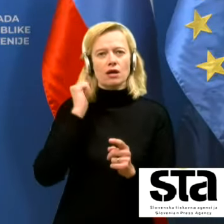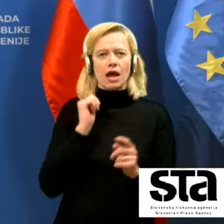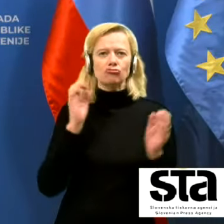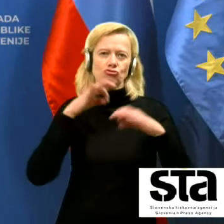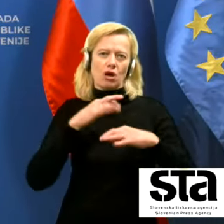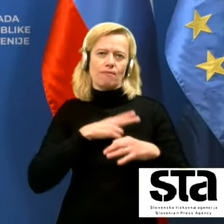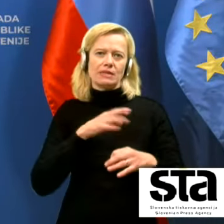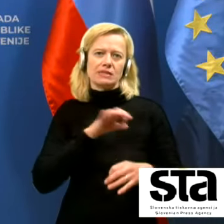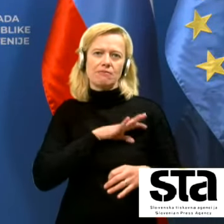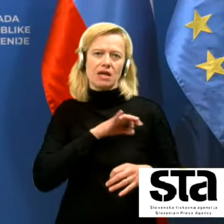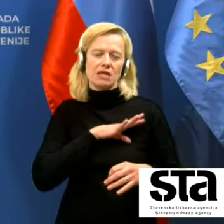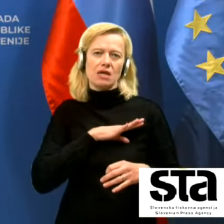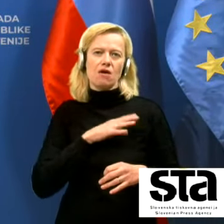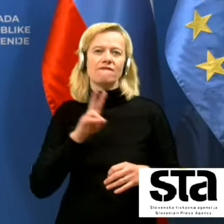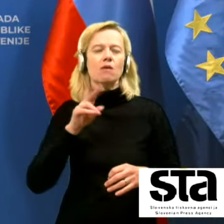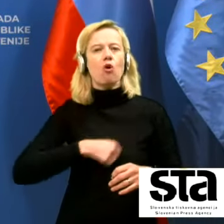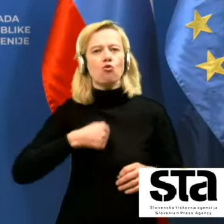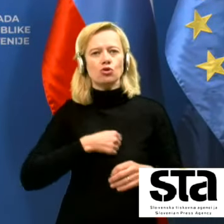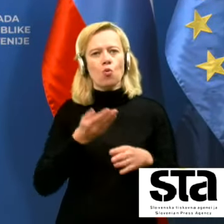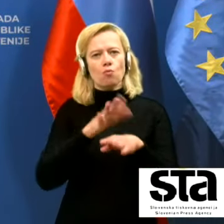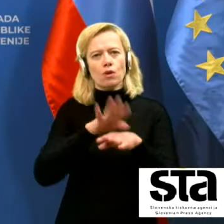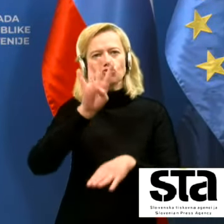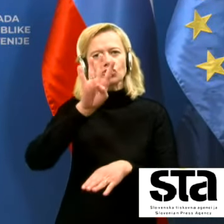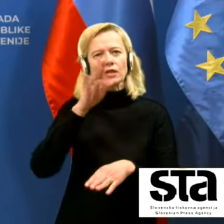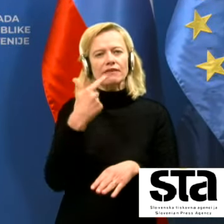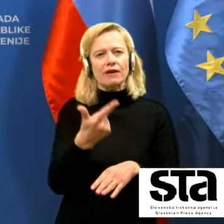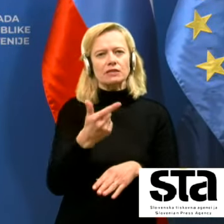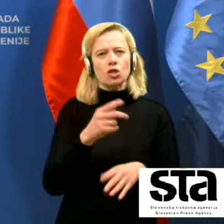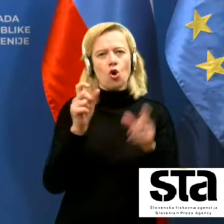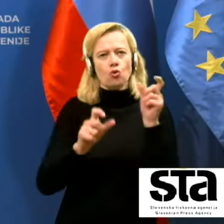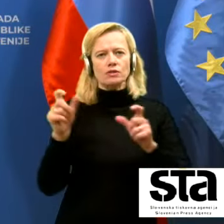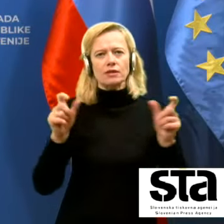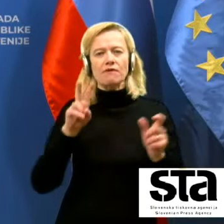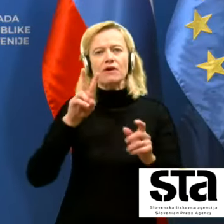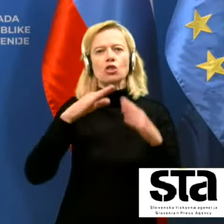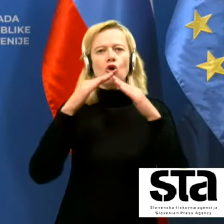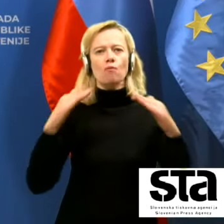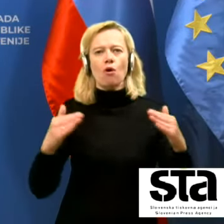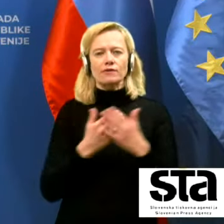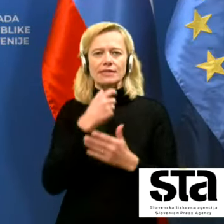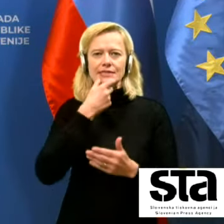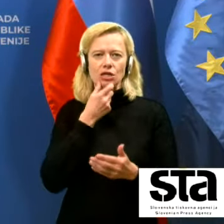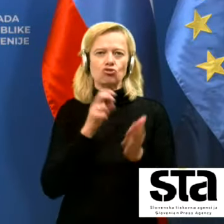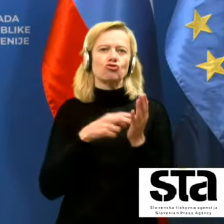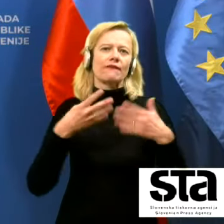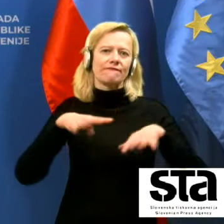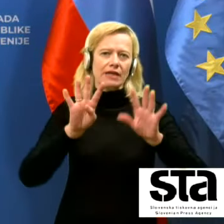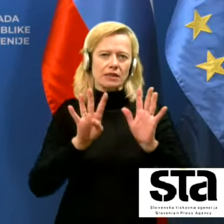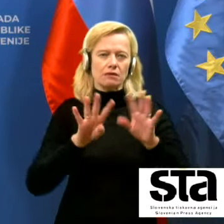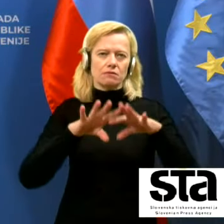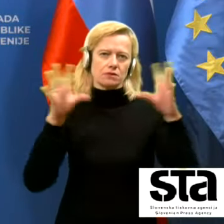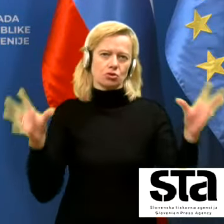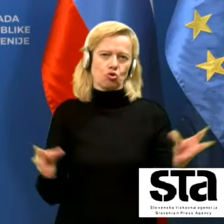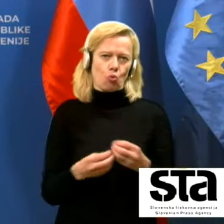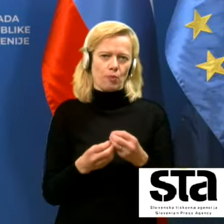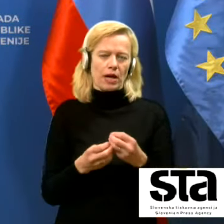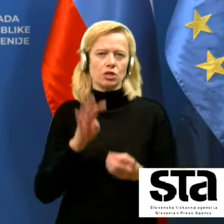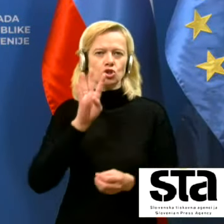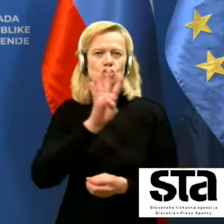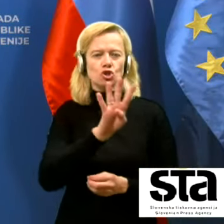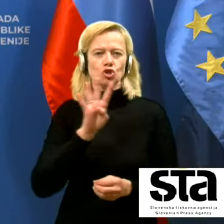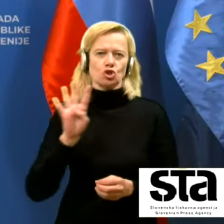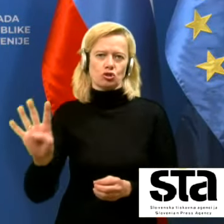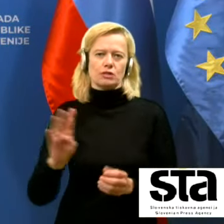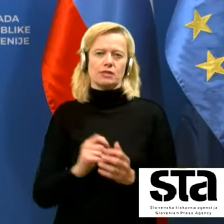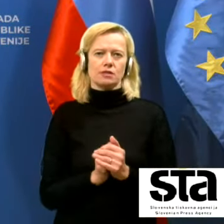žal imeli smrti, v bolnišnicah je umrlo 24 vseb, v domovih za starejše še 19, skupaj torej 44.